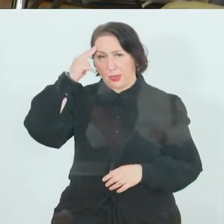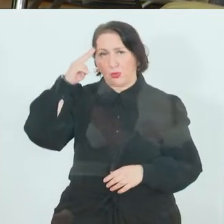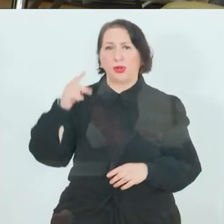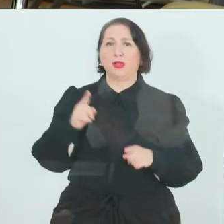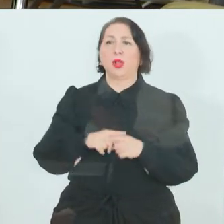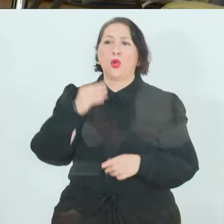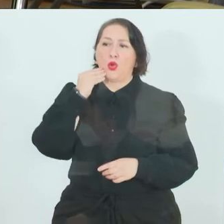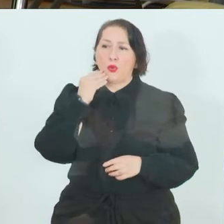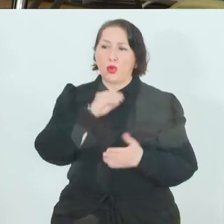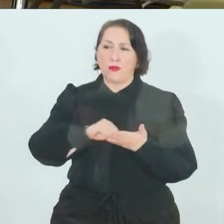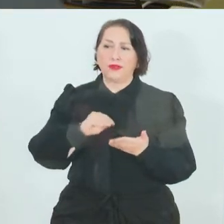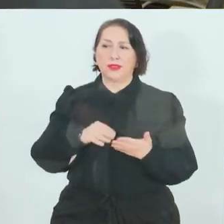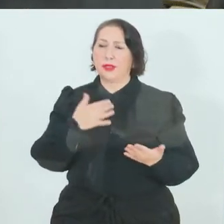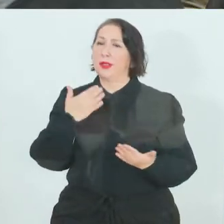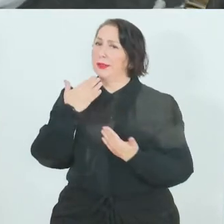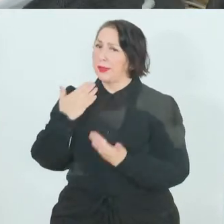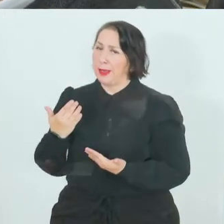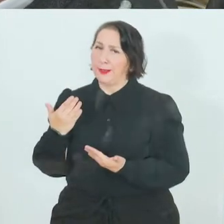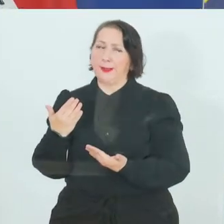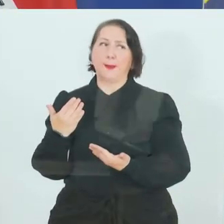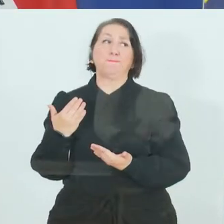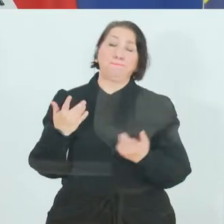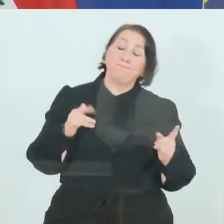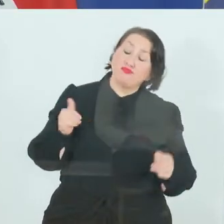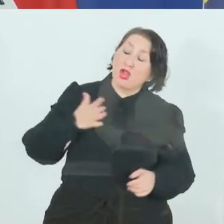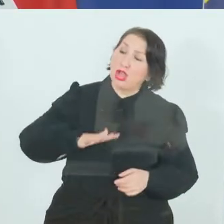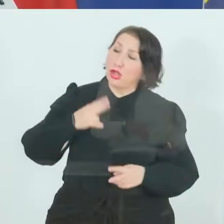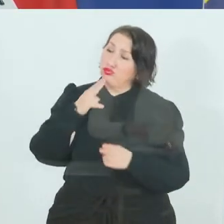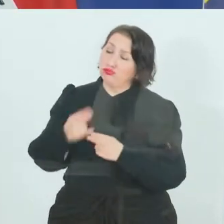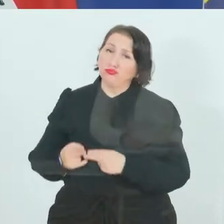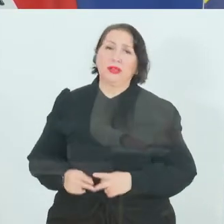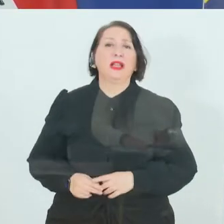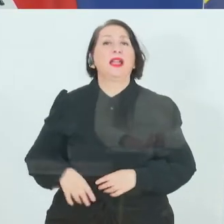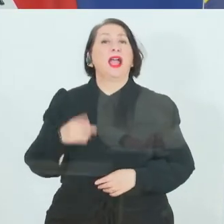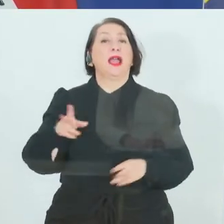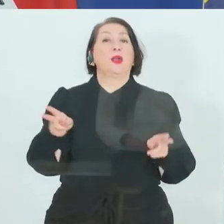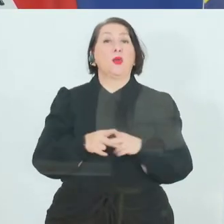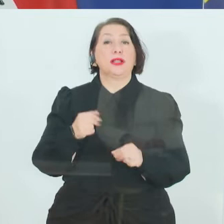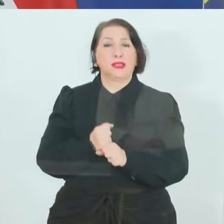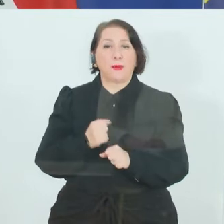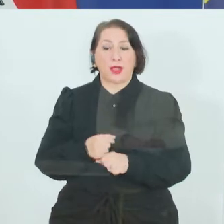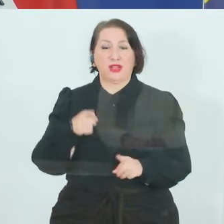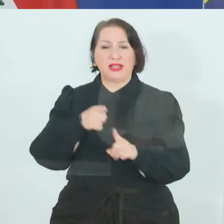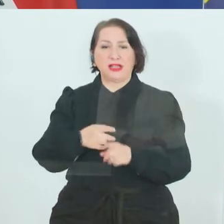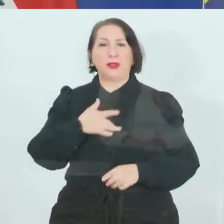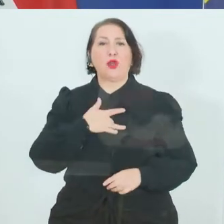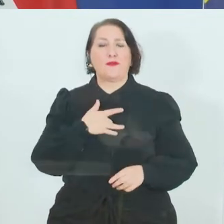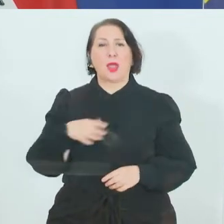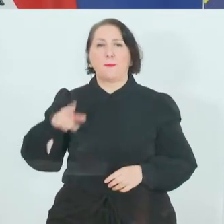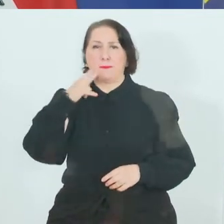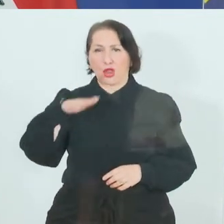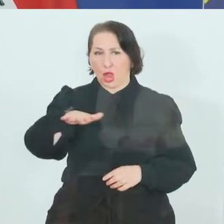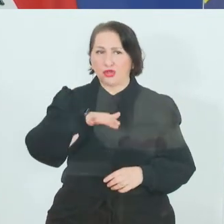Homeoffice. Danke. Gerne. Also im Zuge der Kurzarbeit ist es möglich, für die direkt betroffenen Branchen die Arbeitszeit